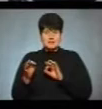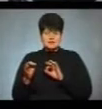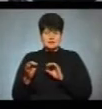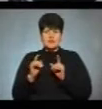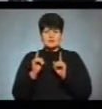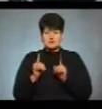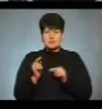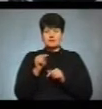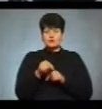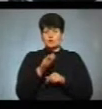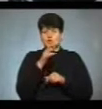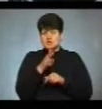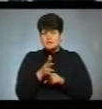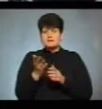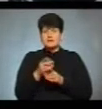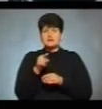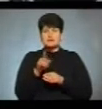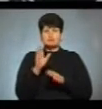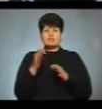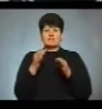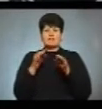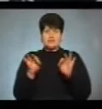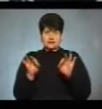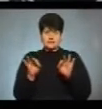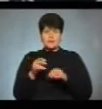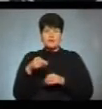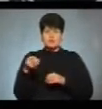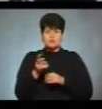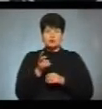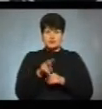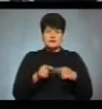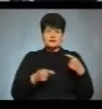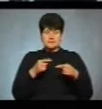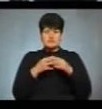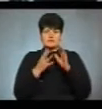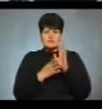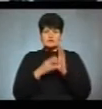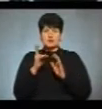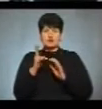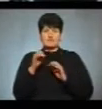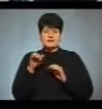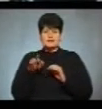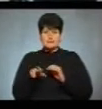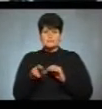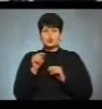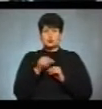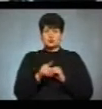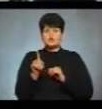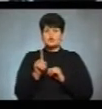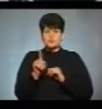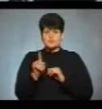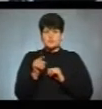але тільки в той час, в який він буде вільний. Порошенко прийде на дебати 19-го квітня, тому що